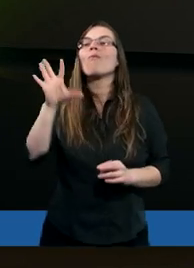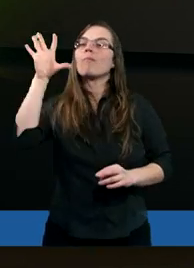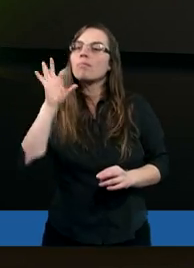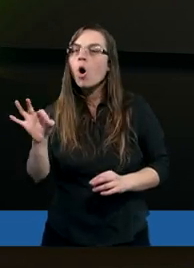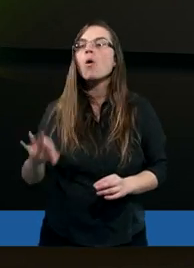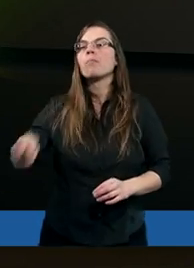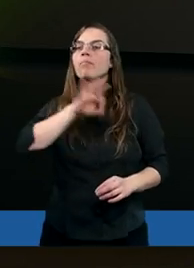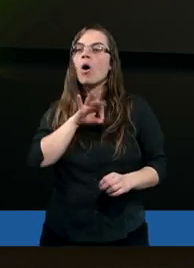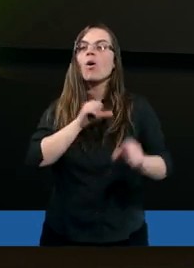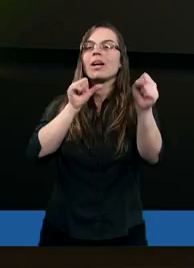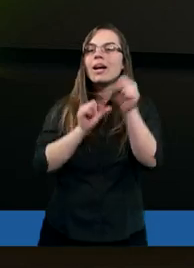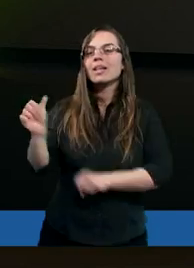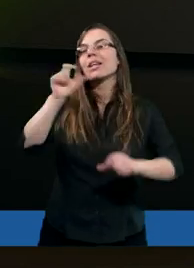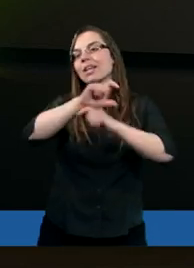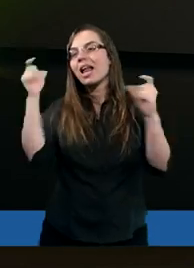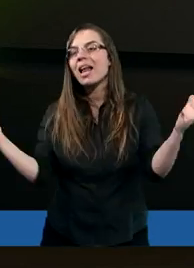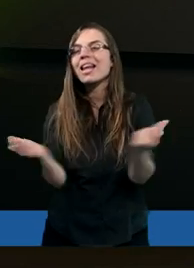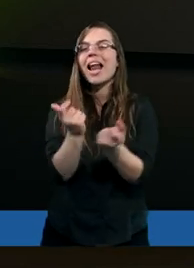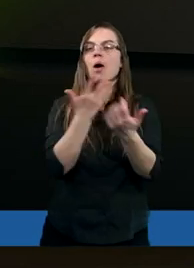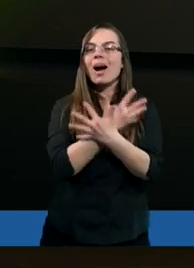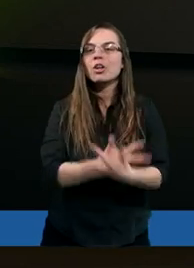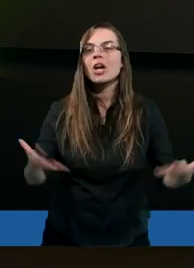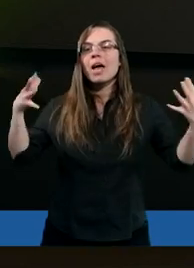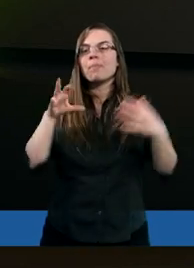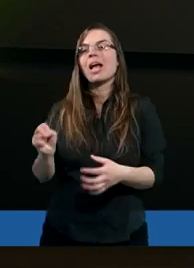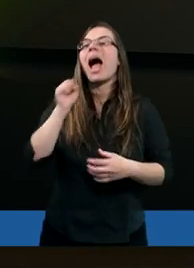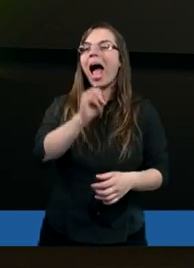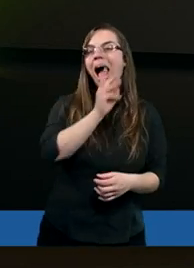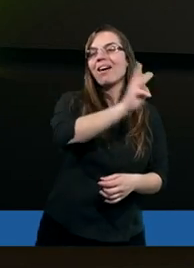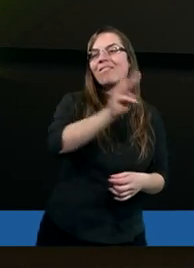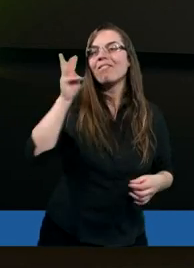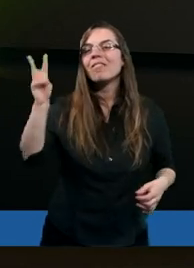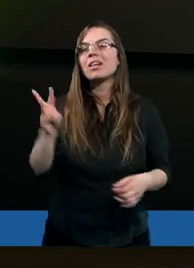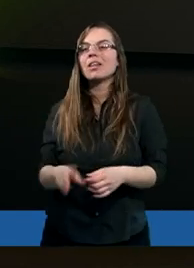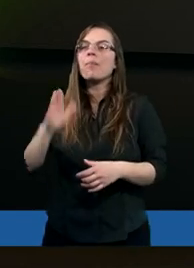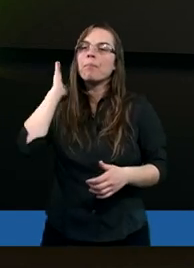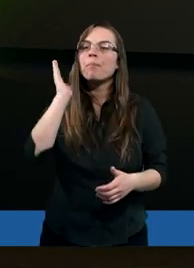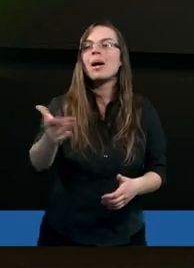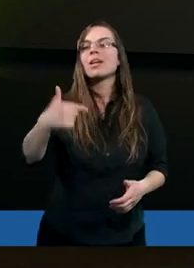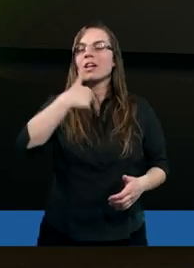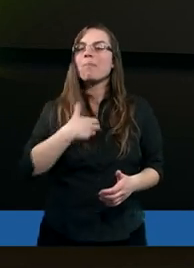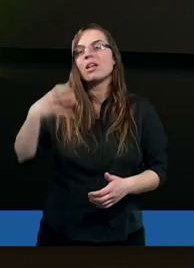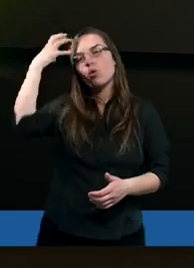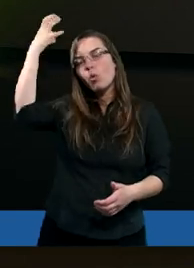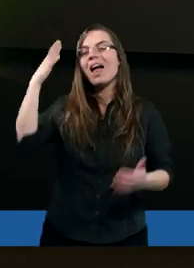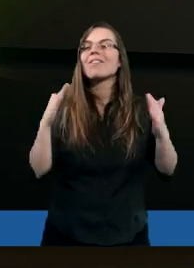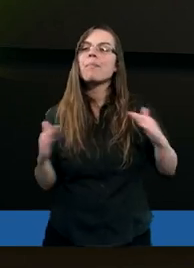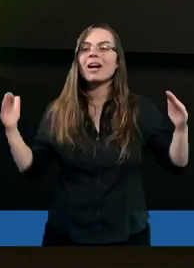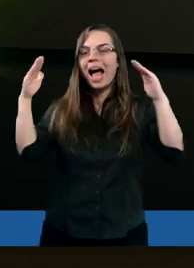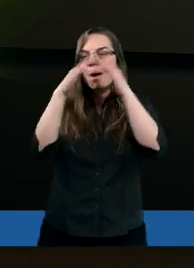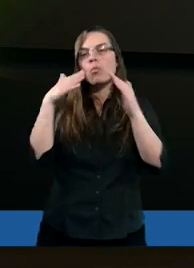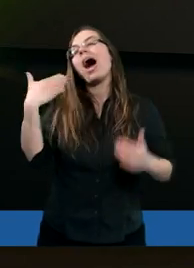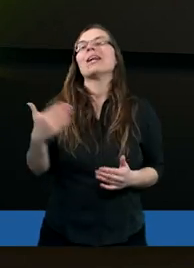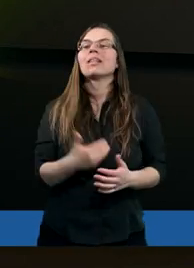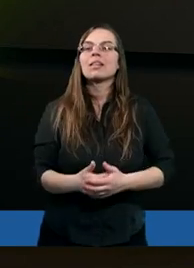bo moja jest cała ziemia, a Wy będziecie mi królestwem kapłańskim,